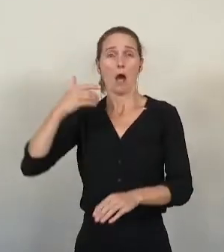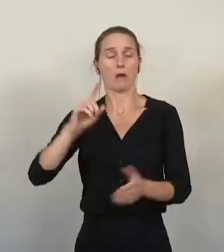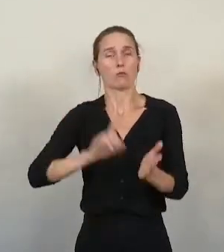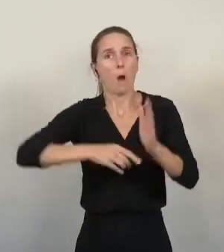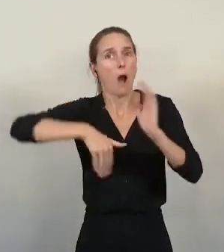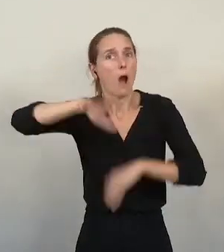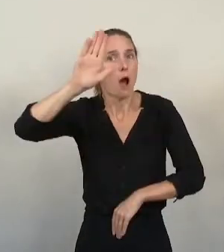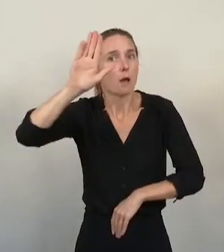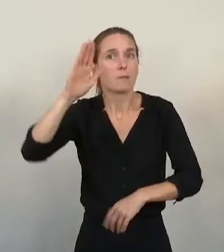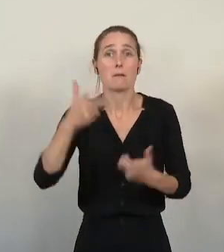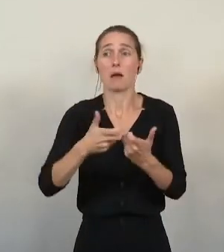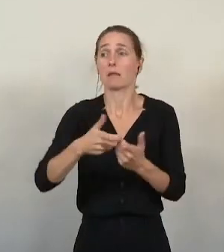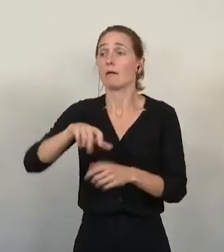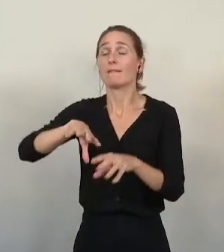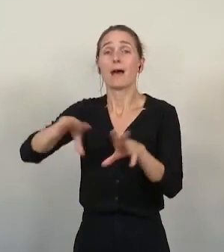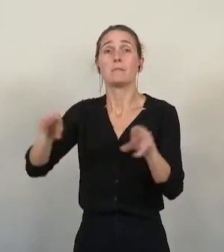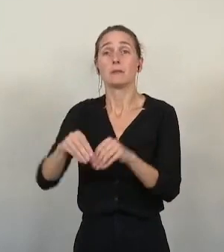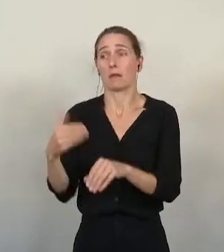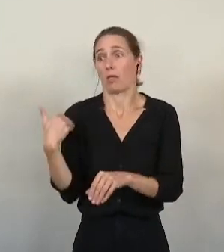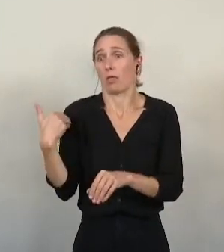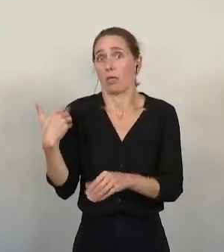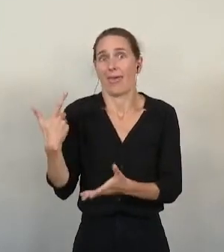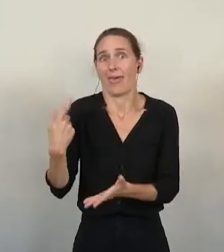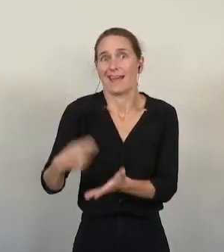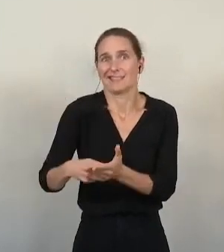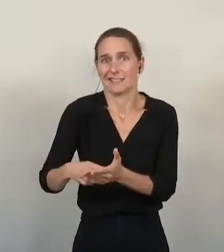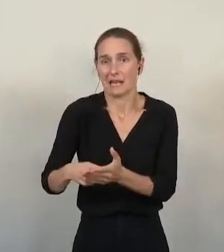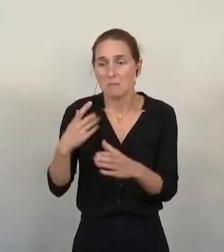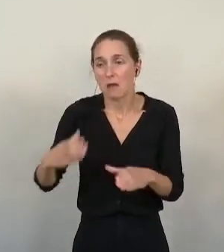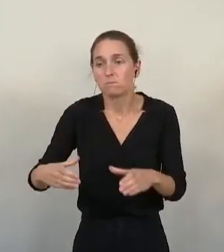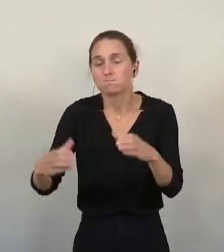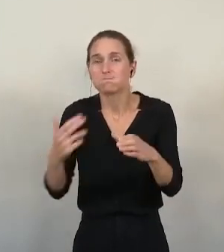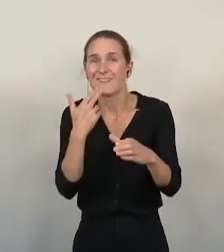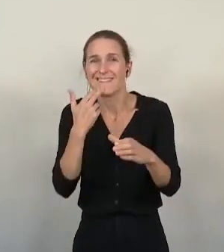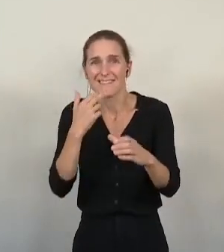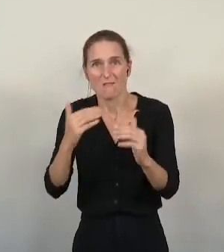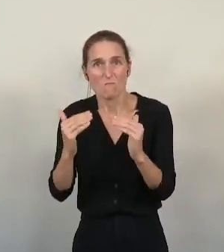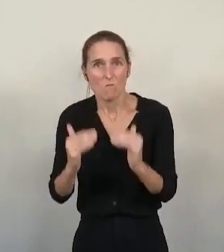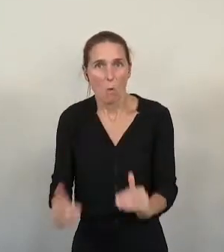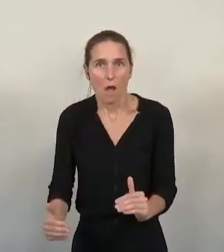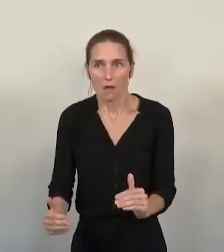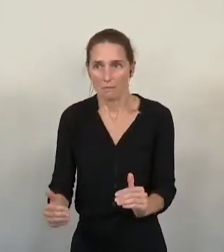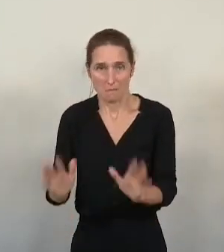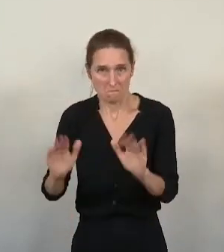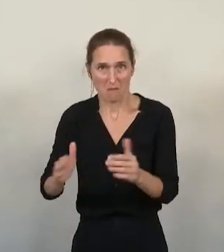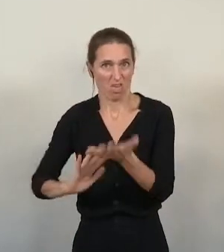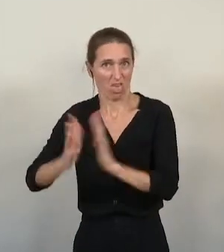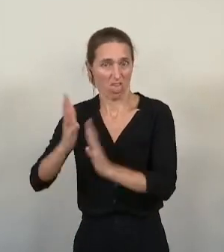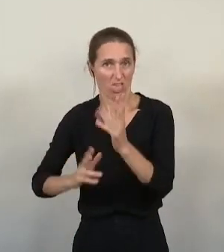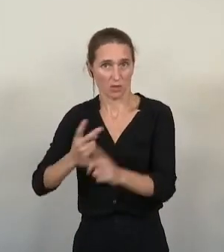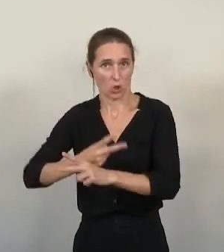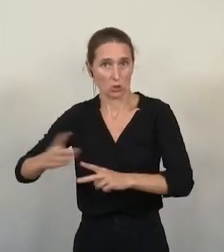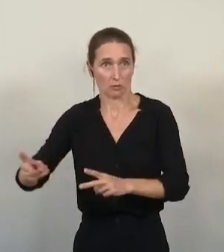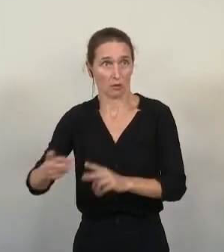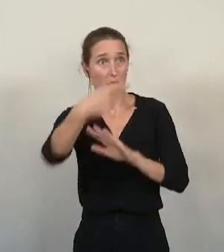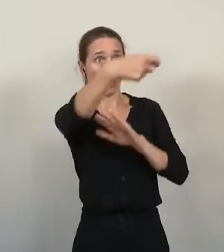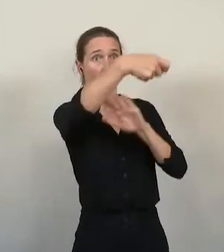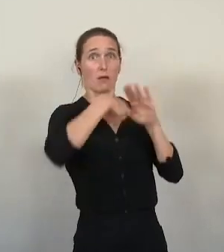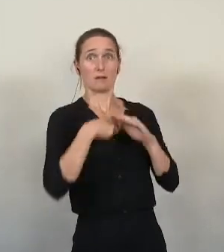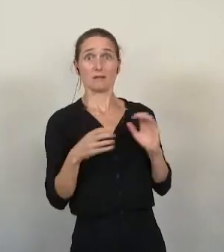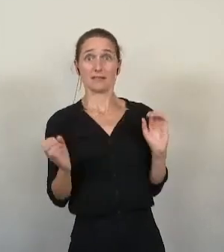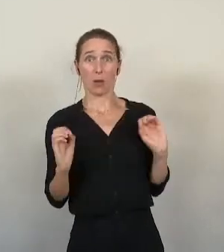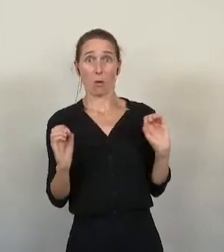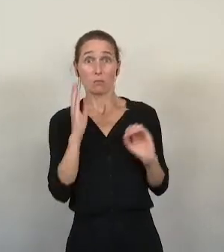moyens ne leur permettaient pas autre chose, n'auront droit à aucune aide. Voilà une des raisons qui expliquent le peu de dossiers